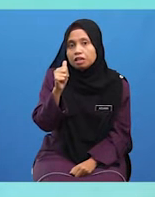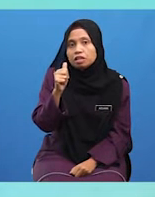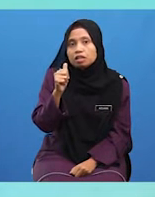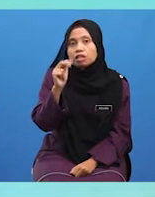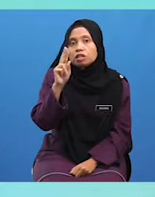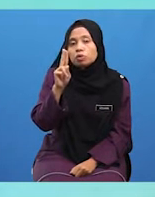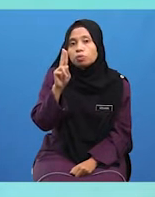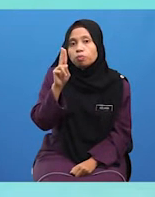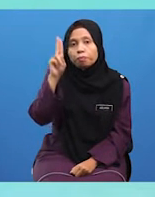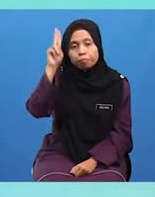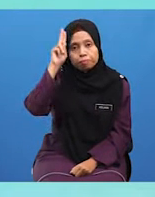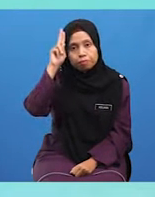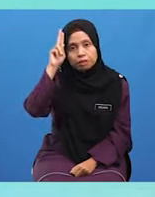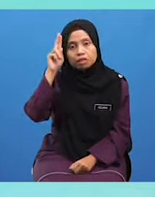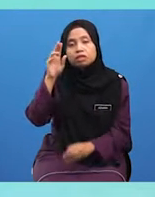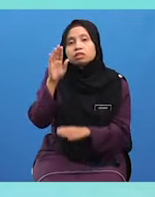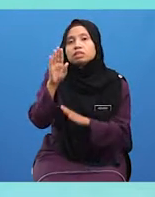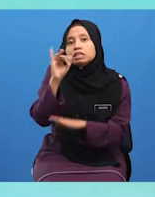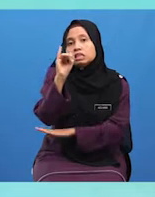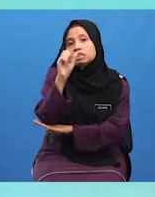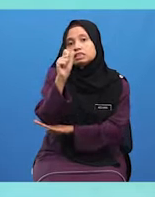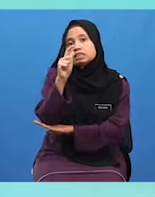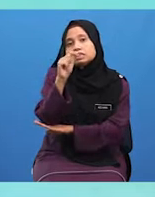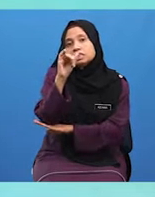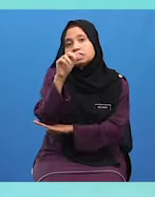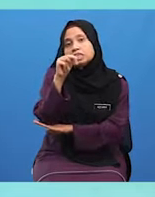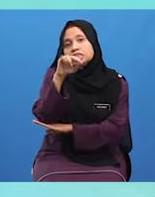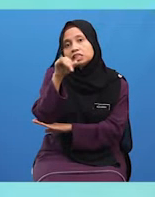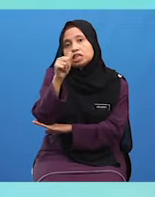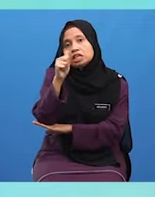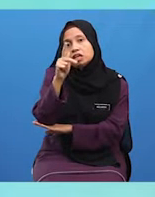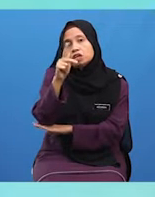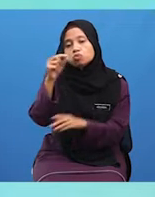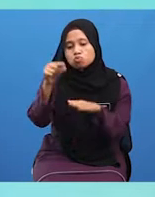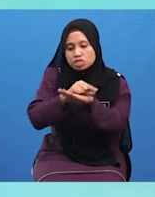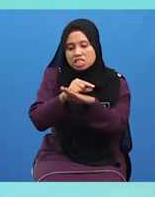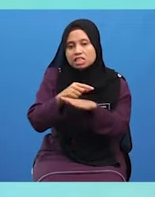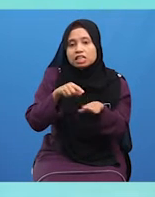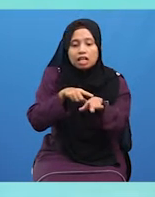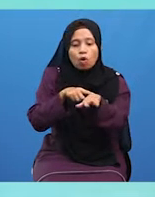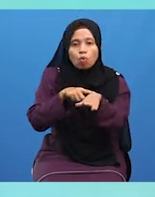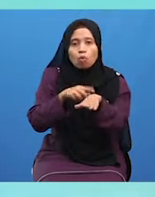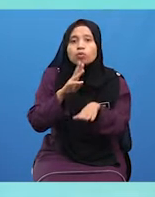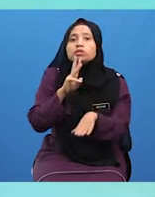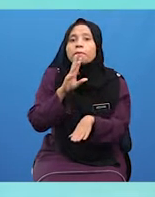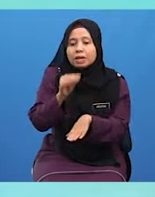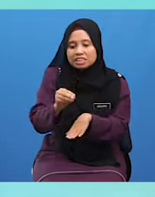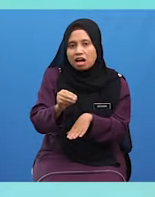Peristinjak Menggunakan Daun Yang Basah B